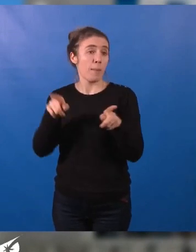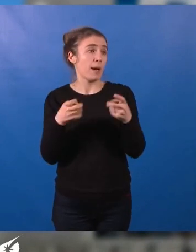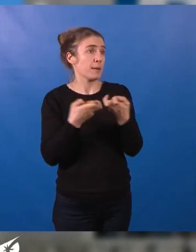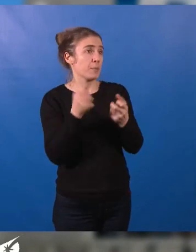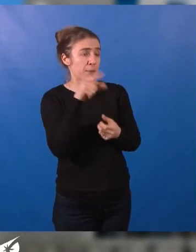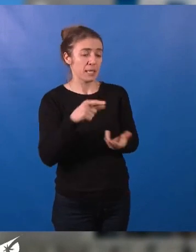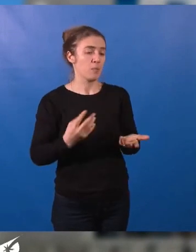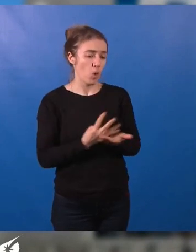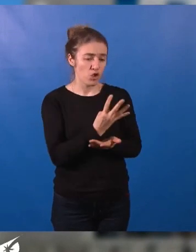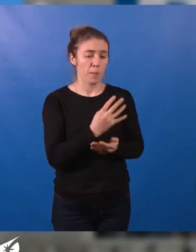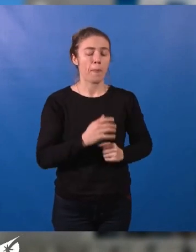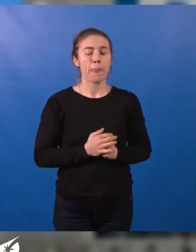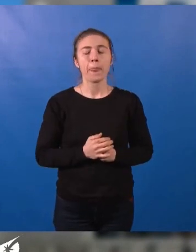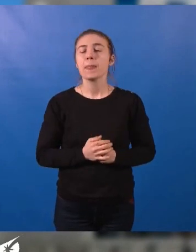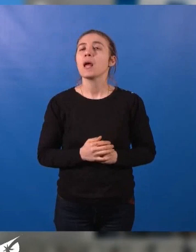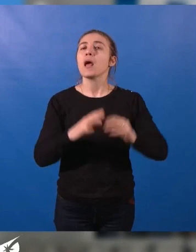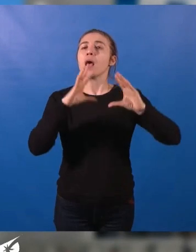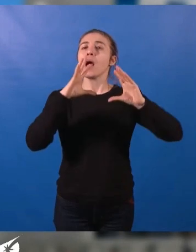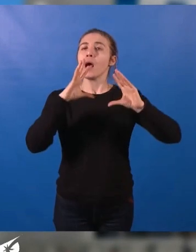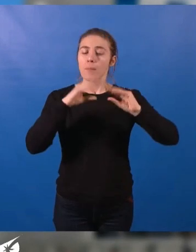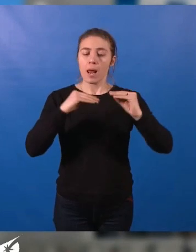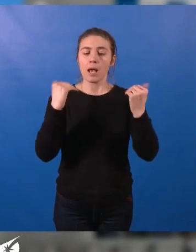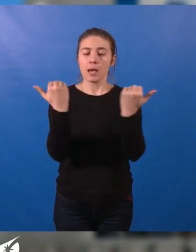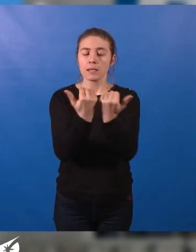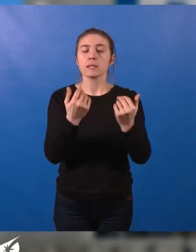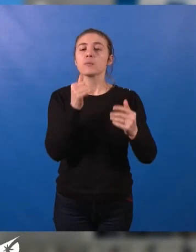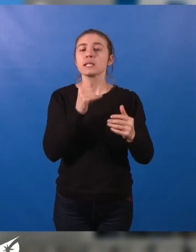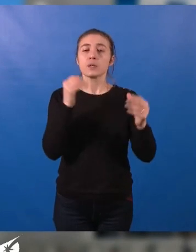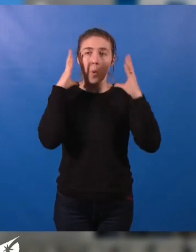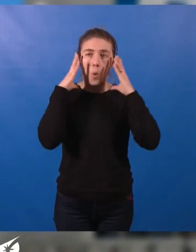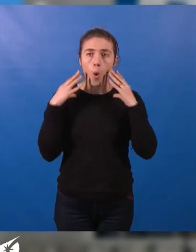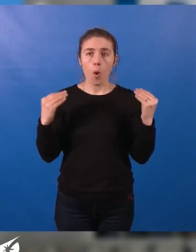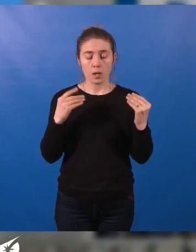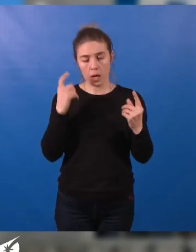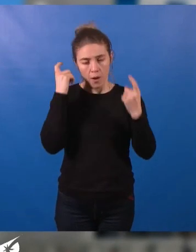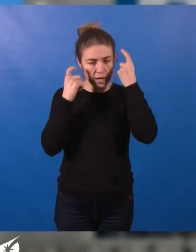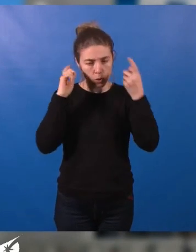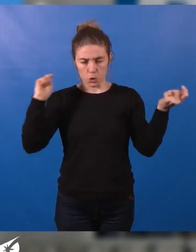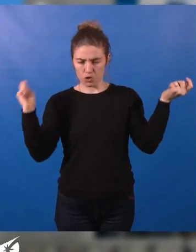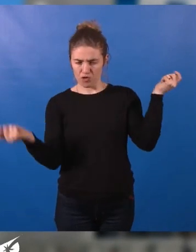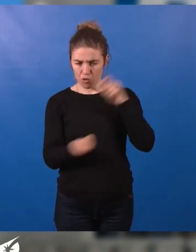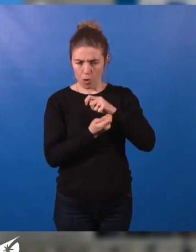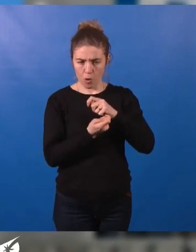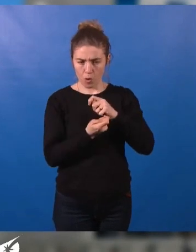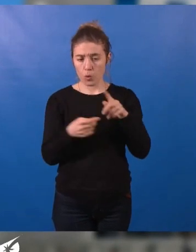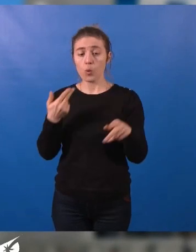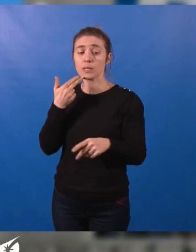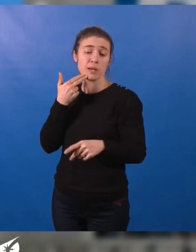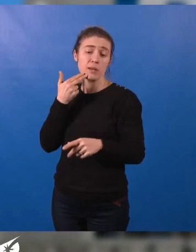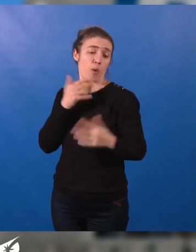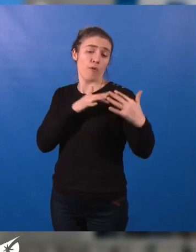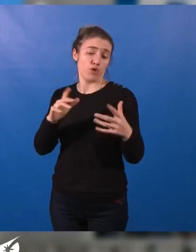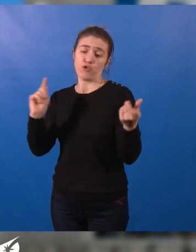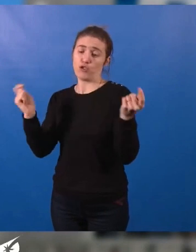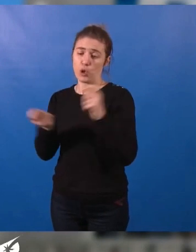Avec une place de la petite Hollande entièrement repensée, son utilisation sera également modifiée. Les